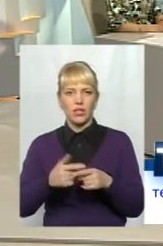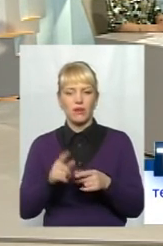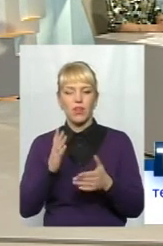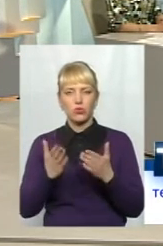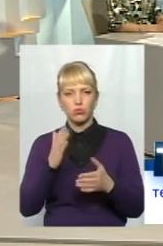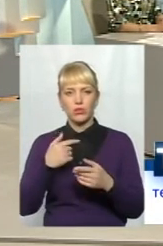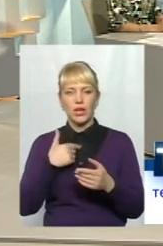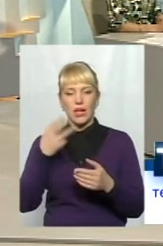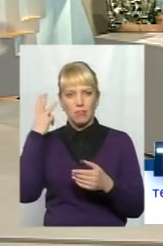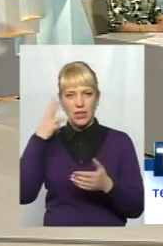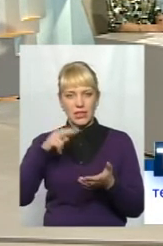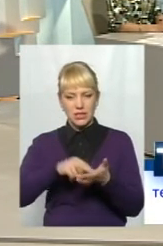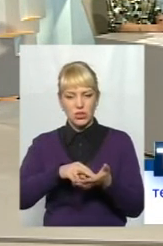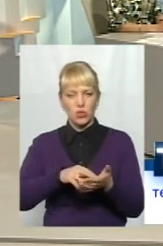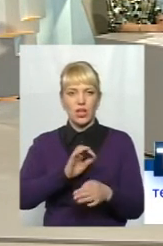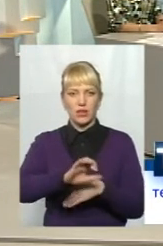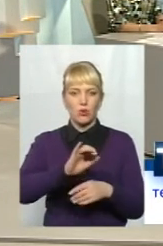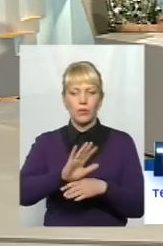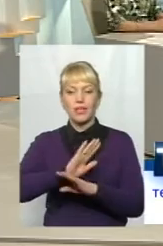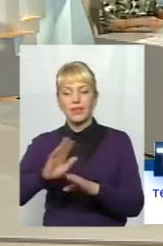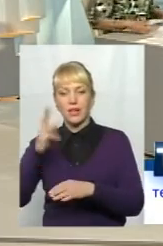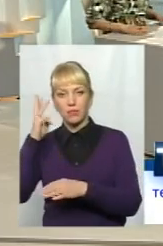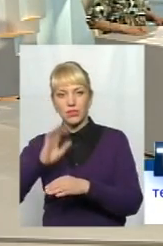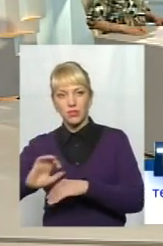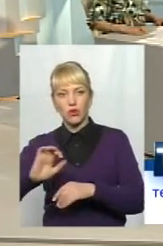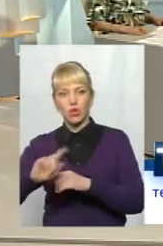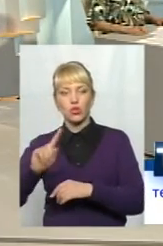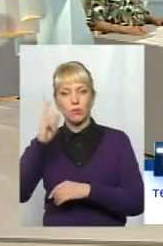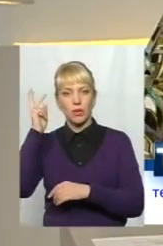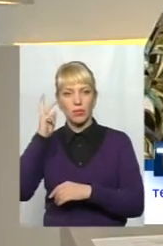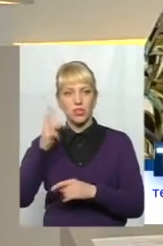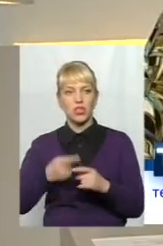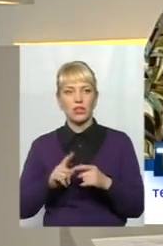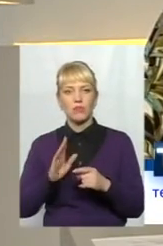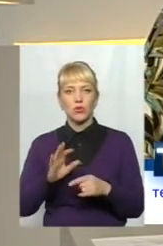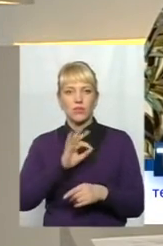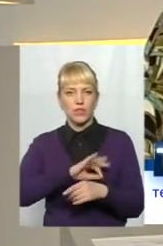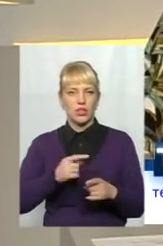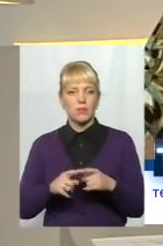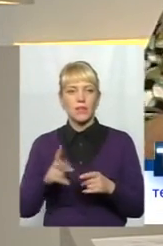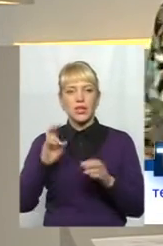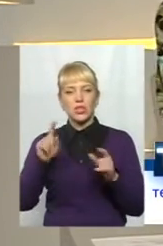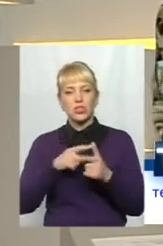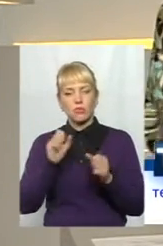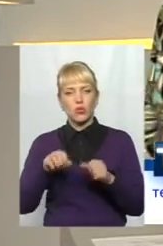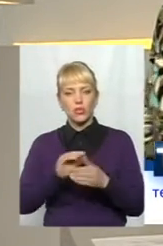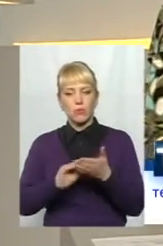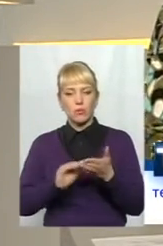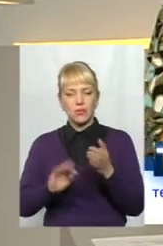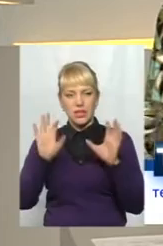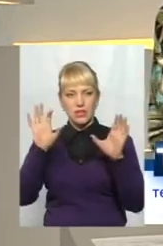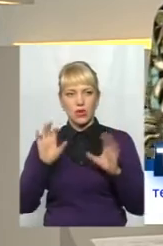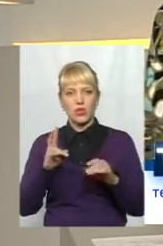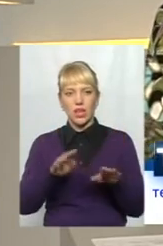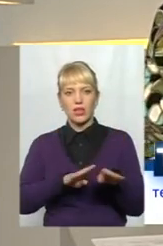стояти Хмельницький виробник, і не Хмельницький виробник, Чи можна це прописати законодавчо, ну, в плані на рівні